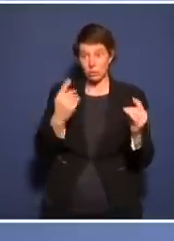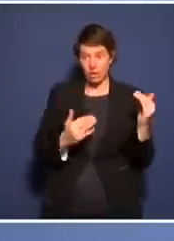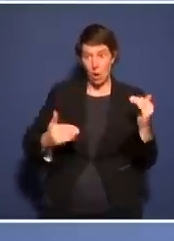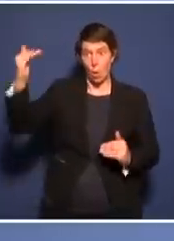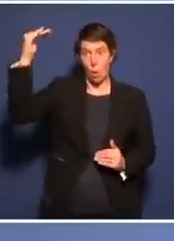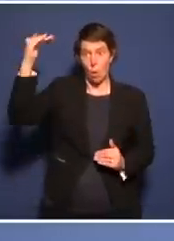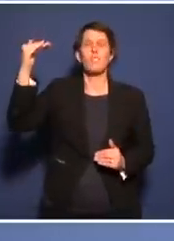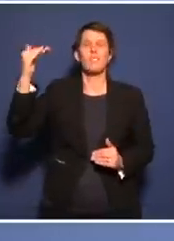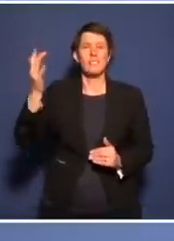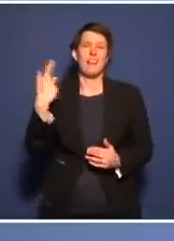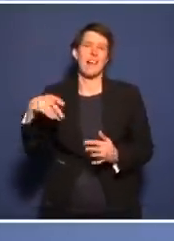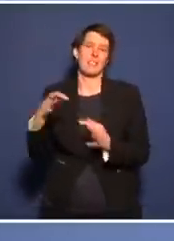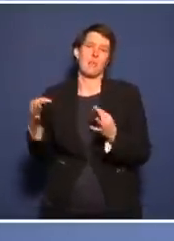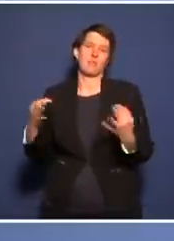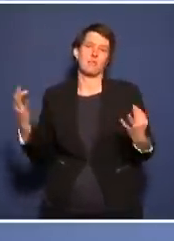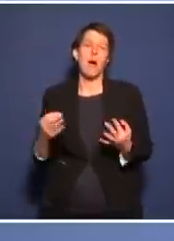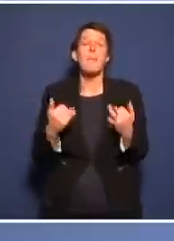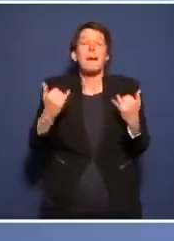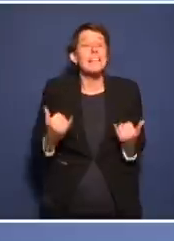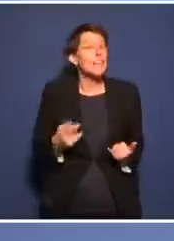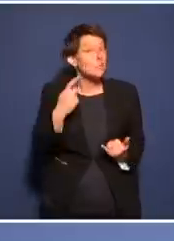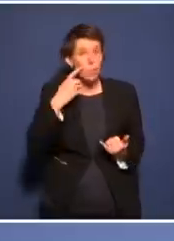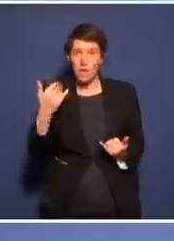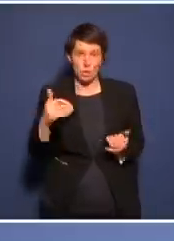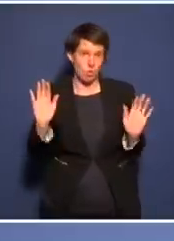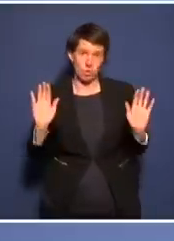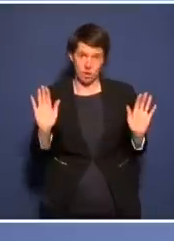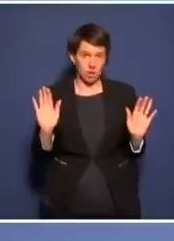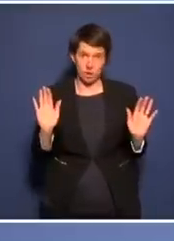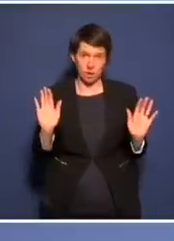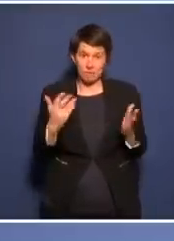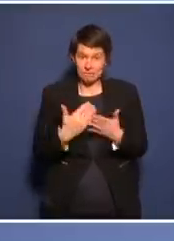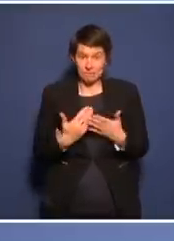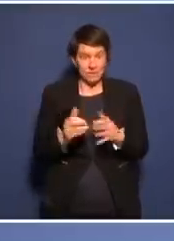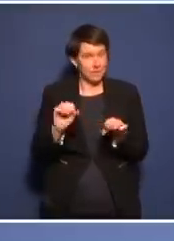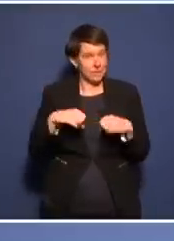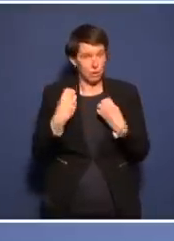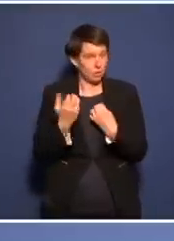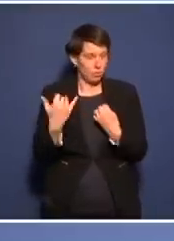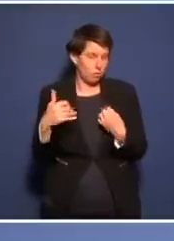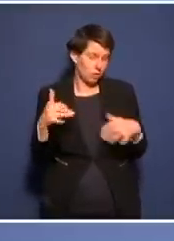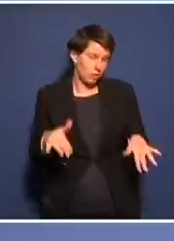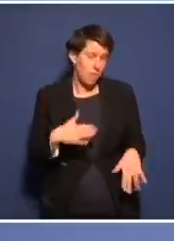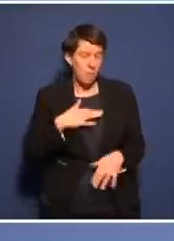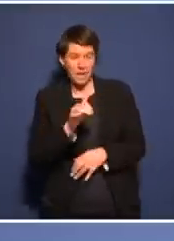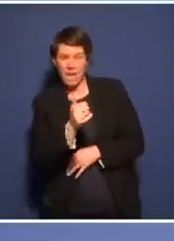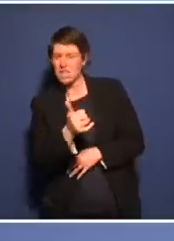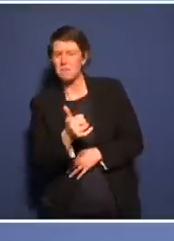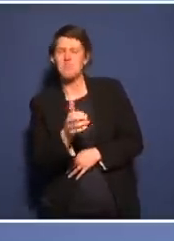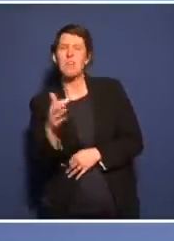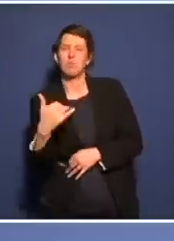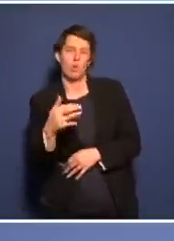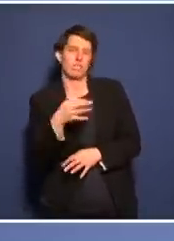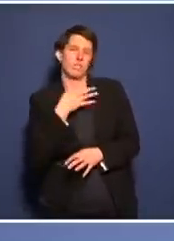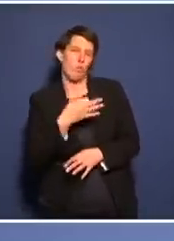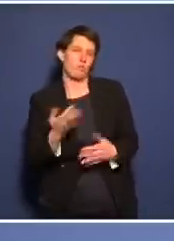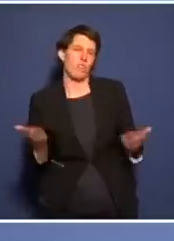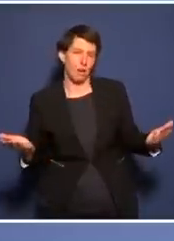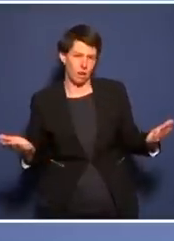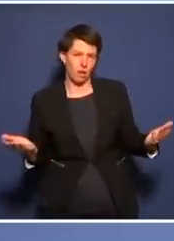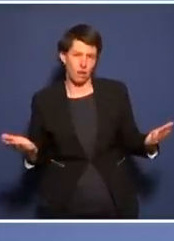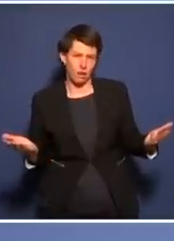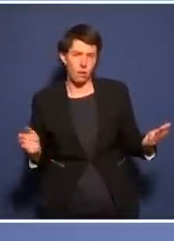Aber an dem Punkt sind wir zum jetzigen Zeitpunkt in meiner Einschätzung nicht. Der Minister ist ein